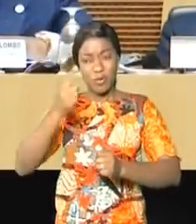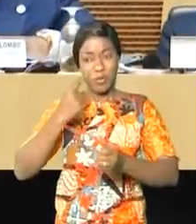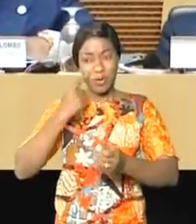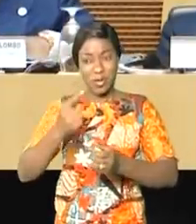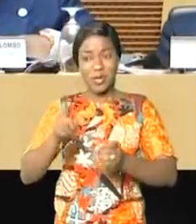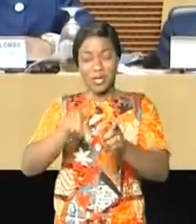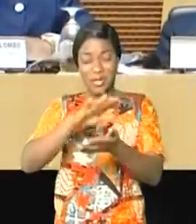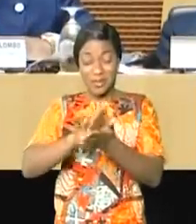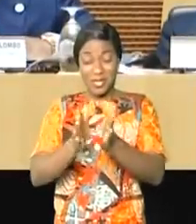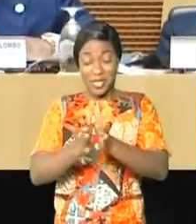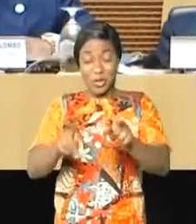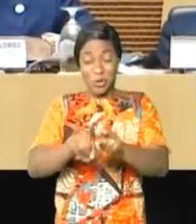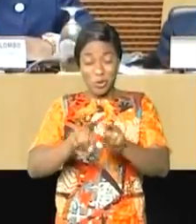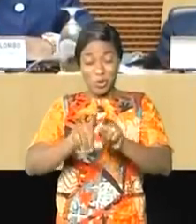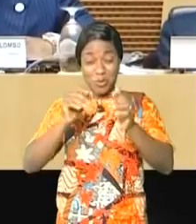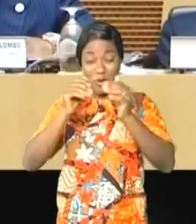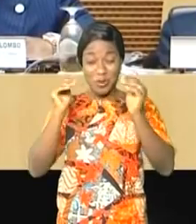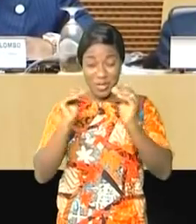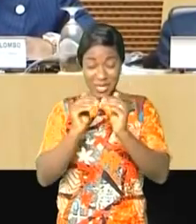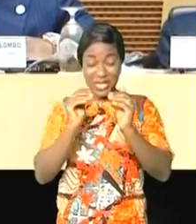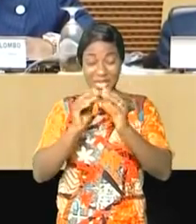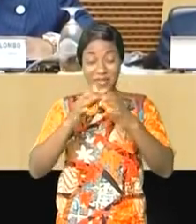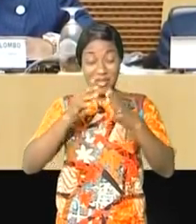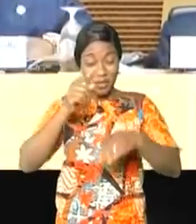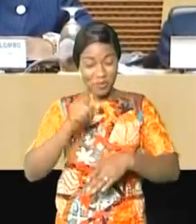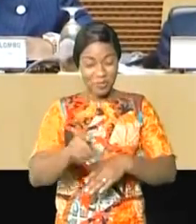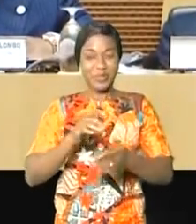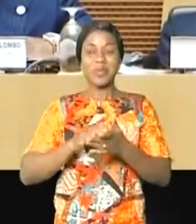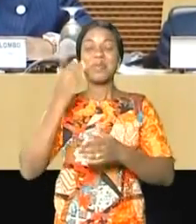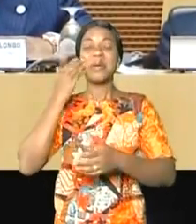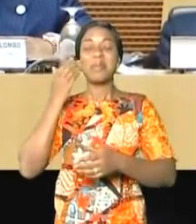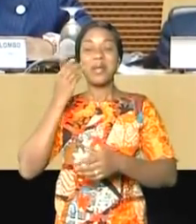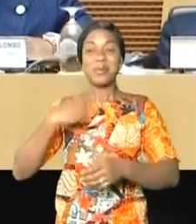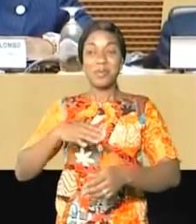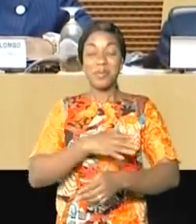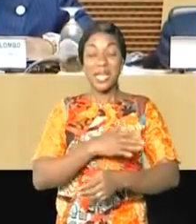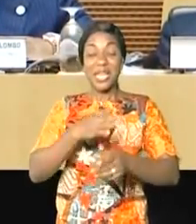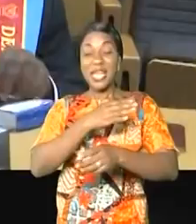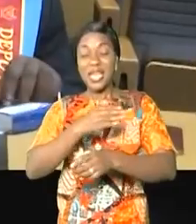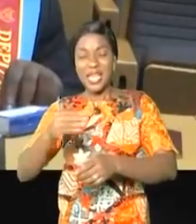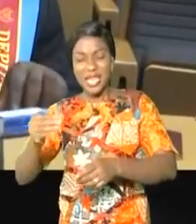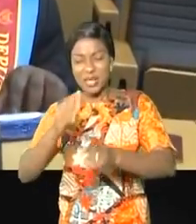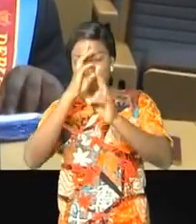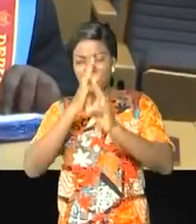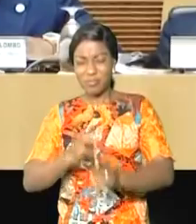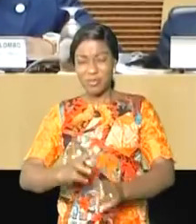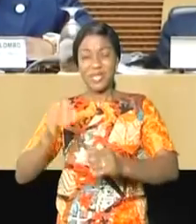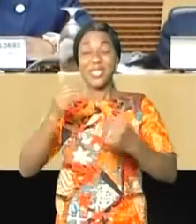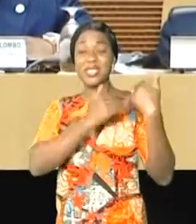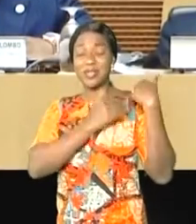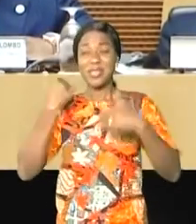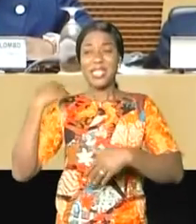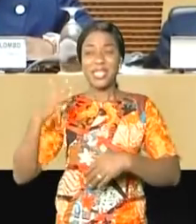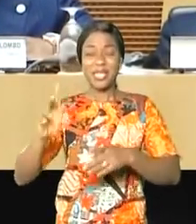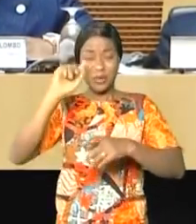vous égaler. Majesté, excellence, mesdames et messieurs les chefs d'État et de gouvernement, monsieur le secrétaire général